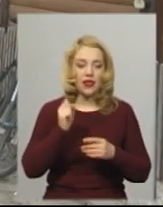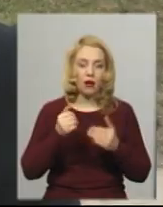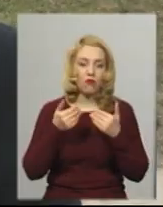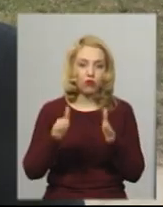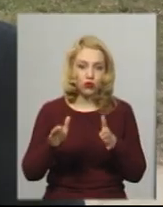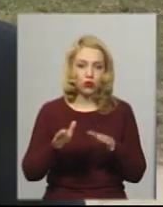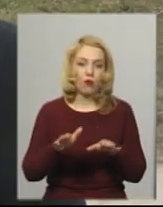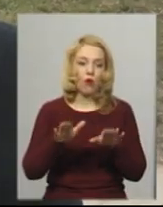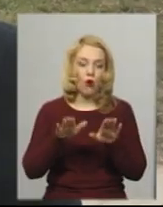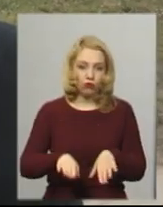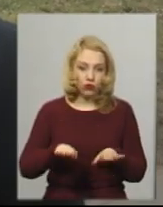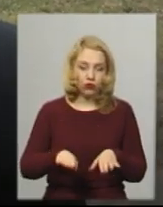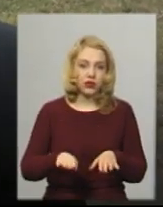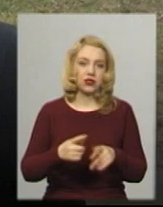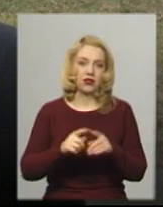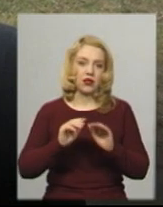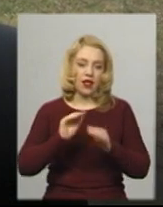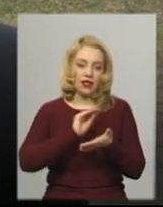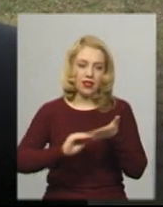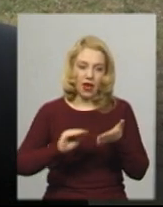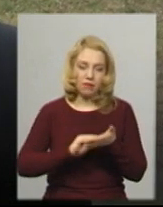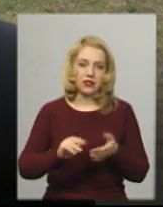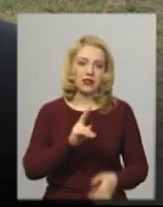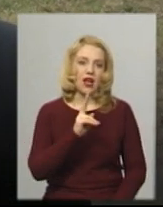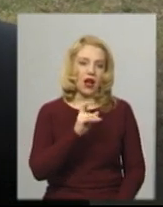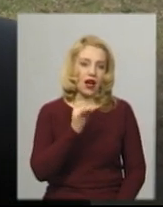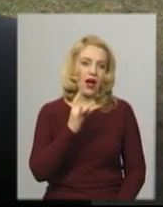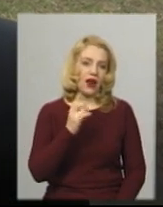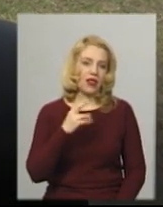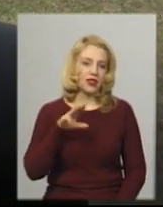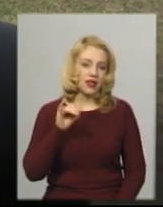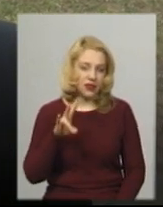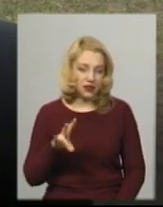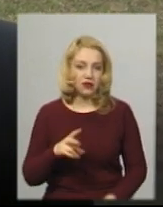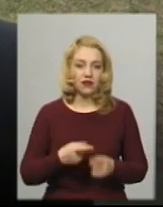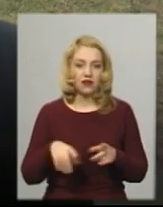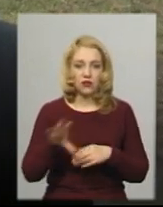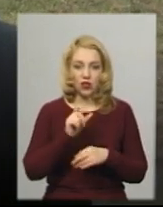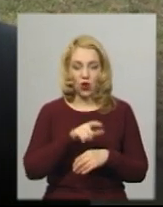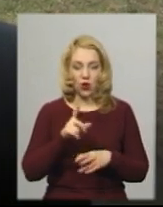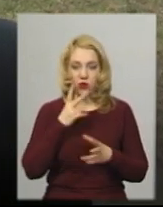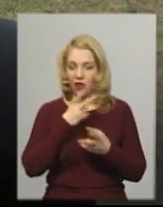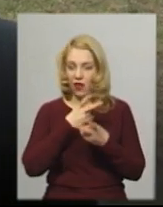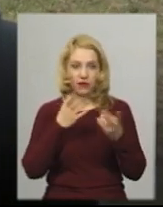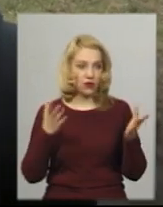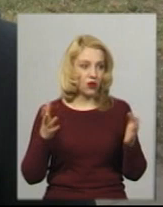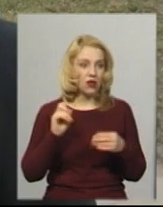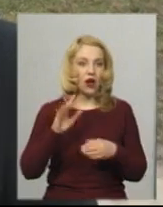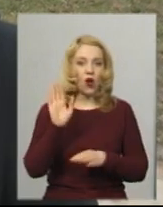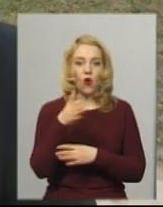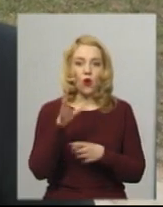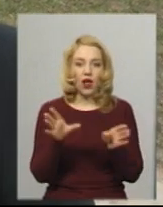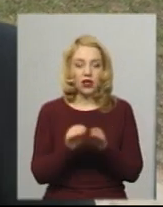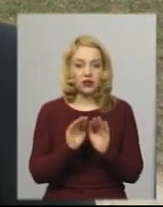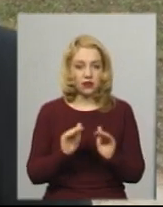«Карантин». Меджибіж маленьке селище і всі люди на виду. І так, як гуляли з дітьми їхні громадяни, то